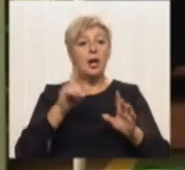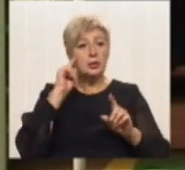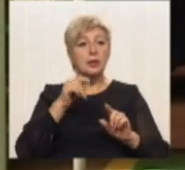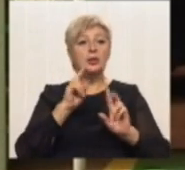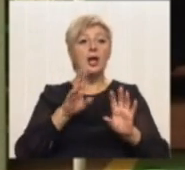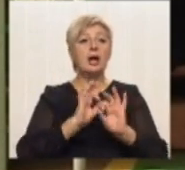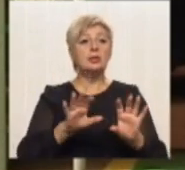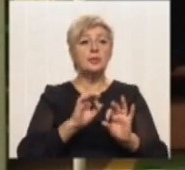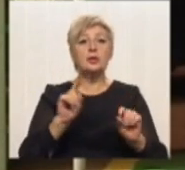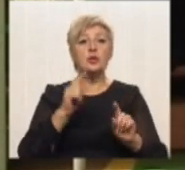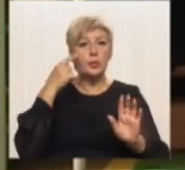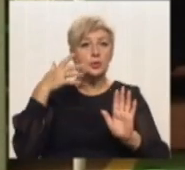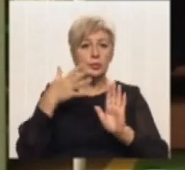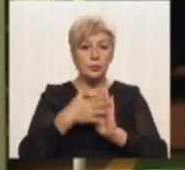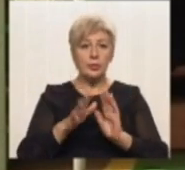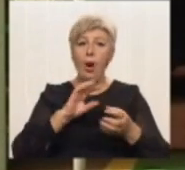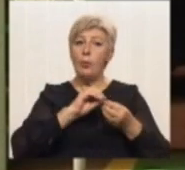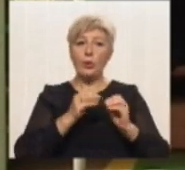зрозуміло. Так що проблем немає.